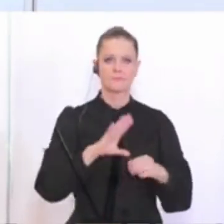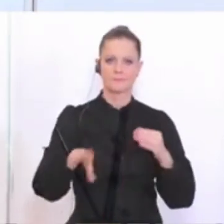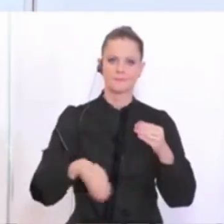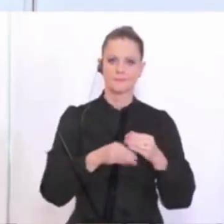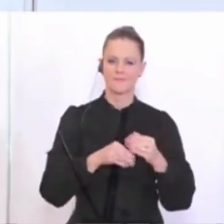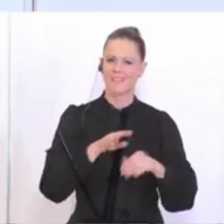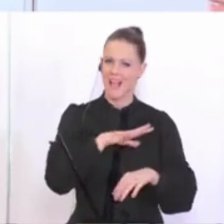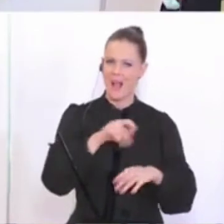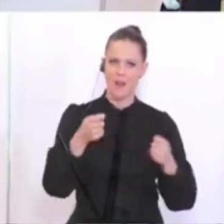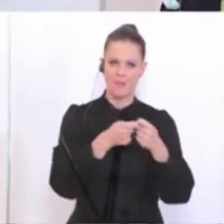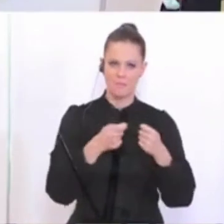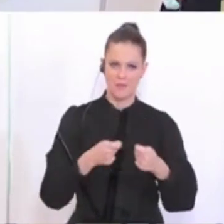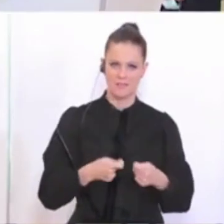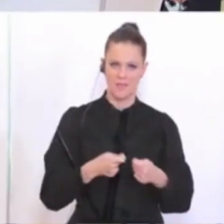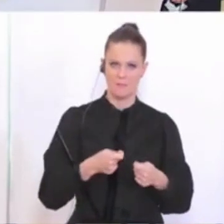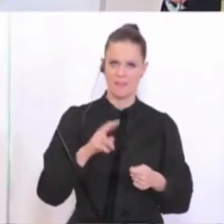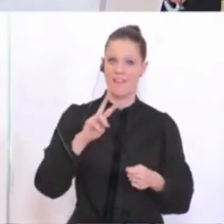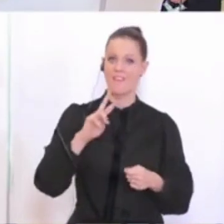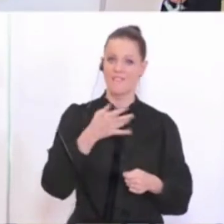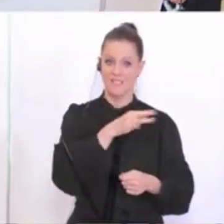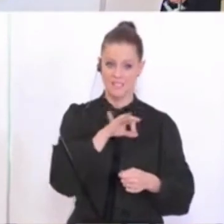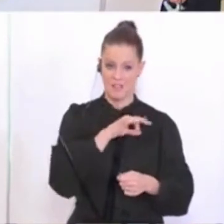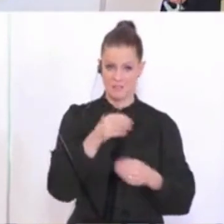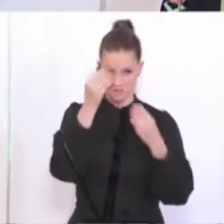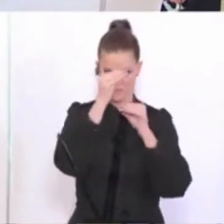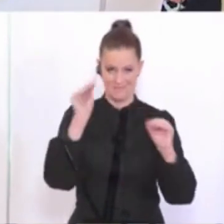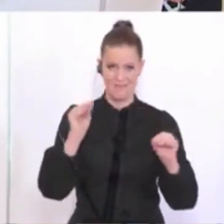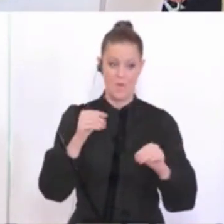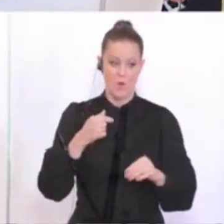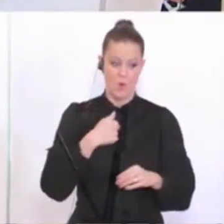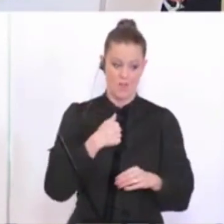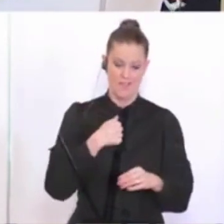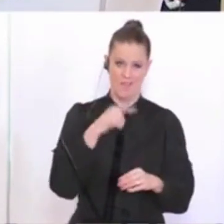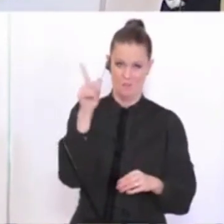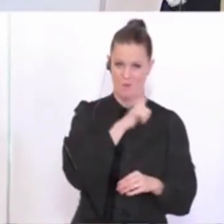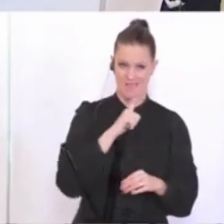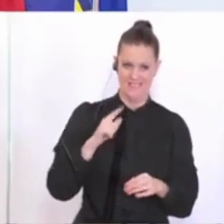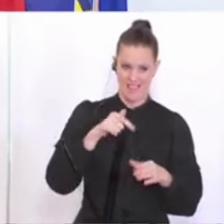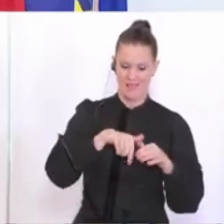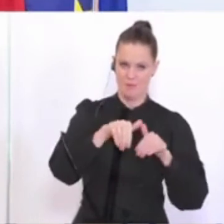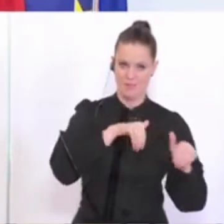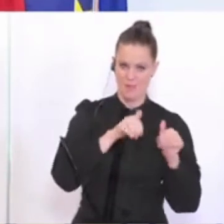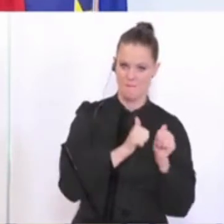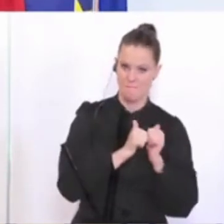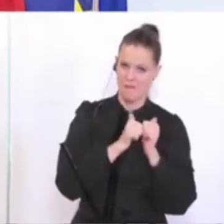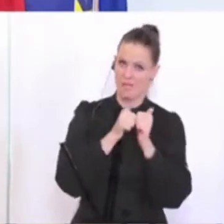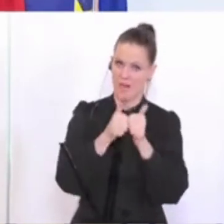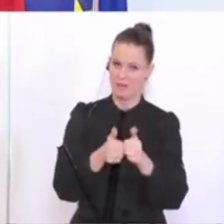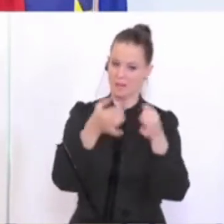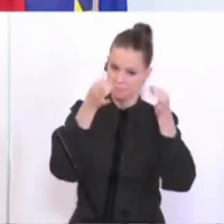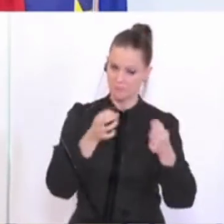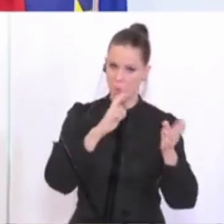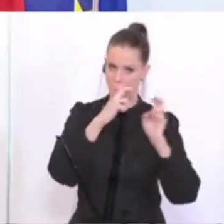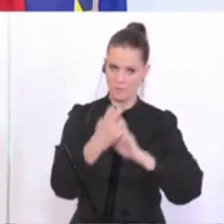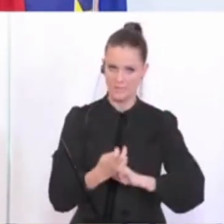Alle Maßnahmen, die der Vizekanzler vorstellt, die ich als Polizei, sozusagen als Innenministerium begleite und darauf achte, dass sie umgesetzt werden,